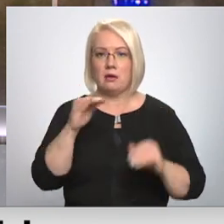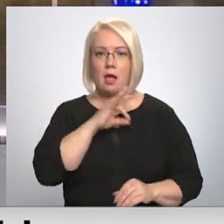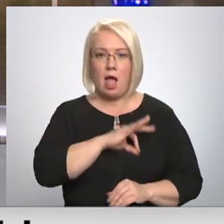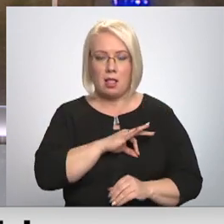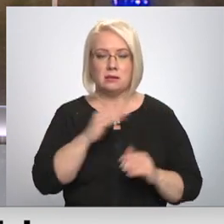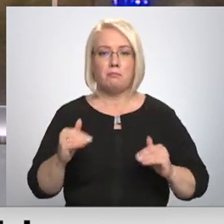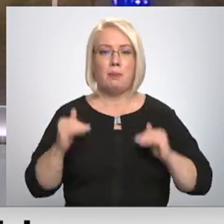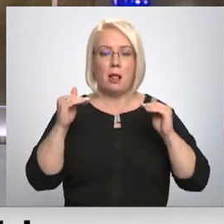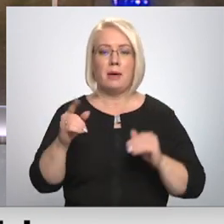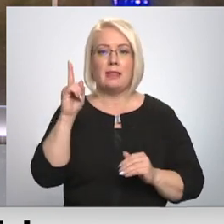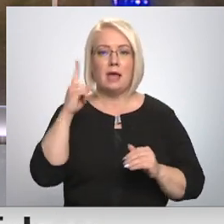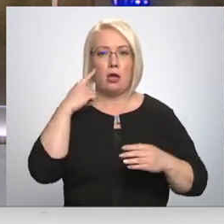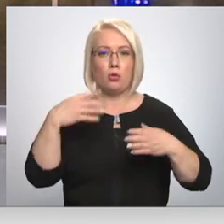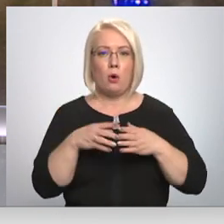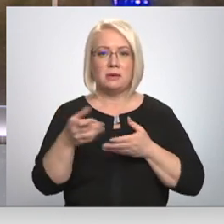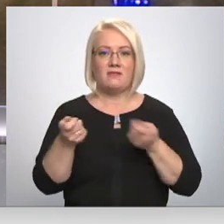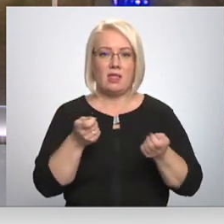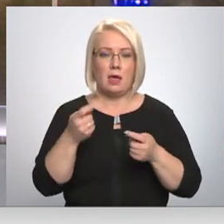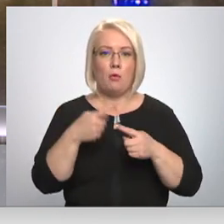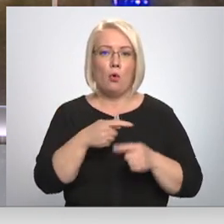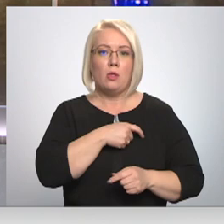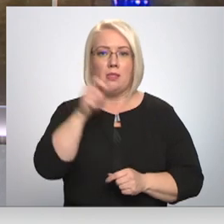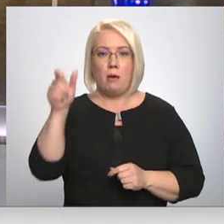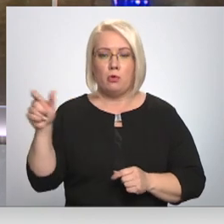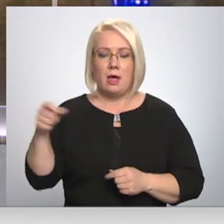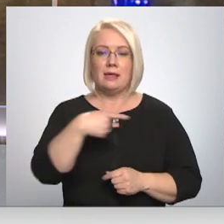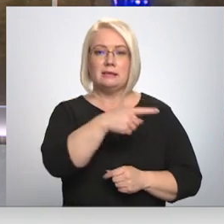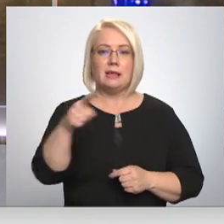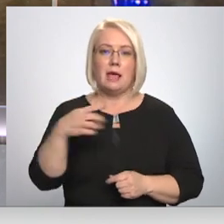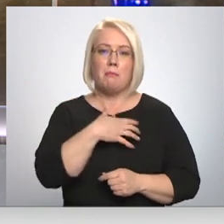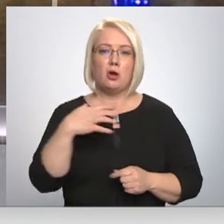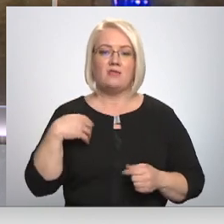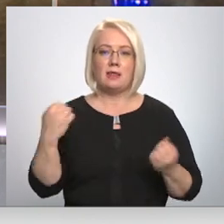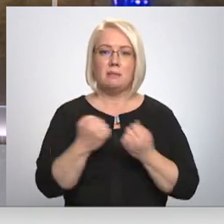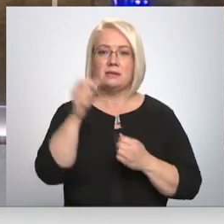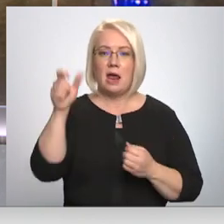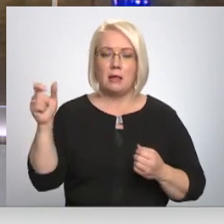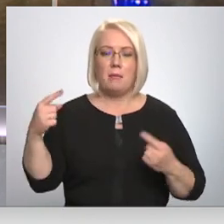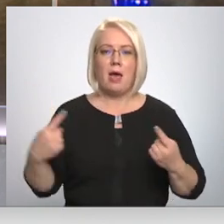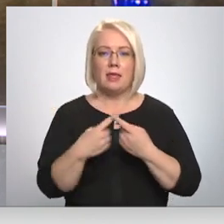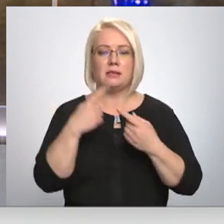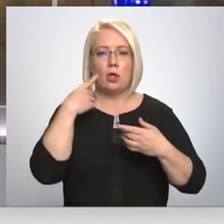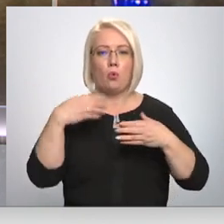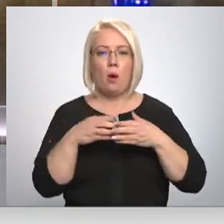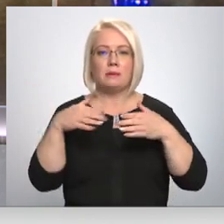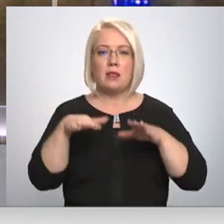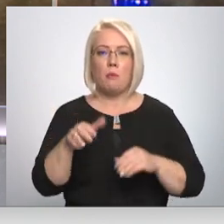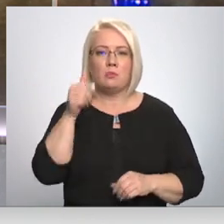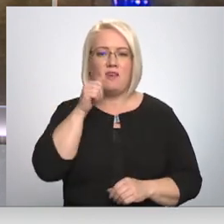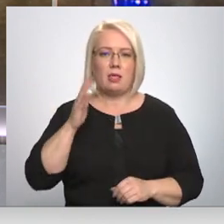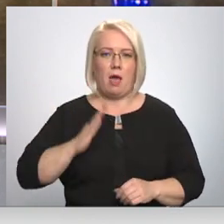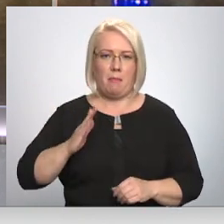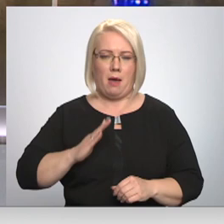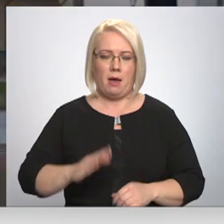palielinājums skartikai domas vadību un deputātus. Citiem pašvaldības darbiniekiem attiecīgas domas lēmums vēl jāpagaida. Plašāk stāsti ģirdis